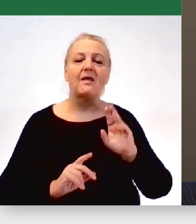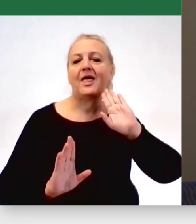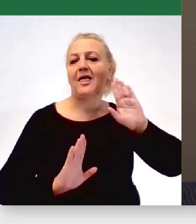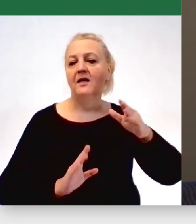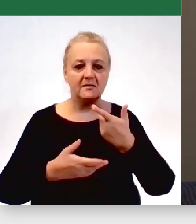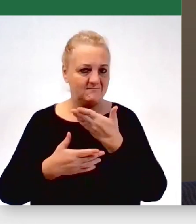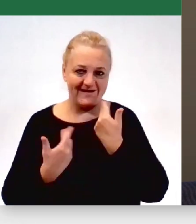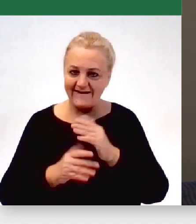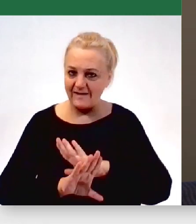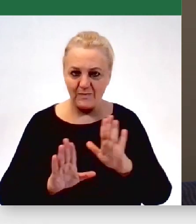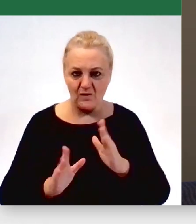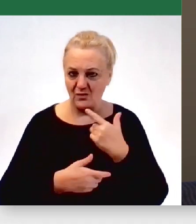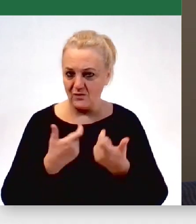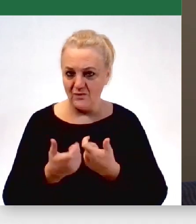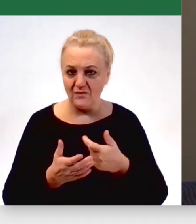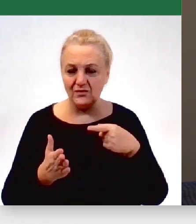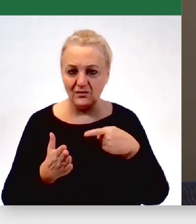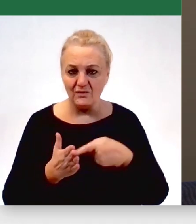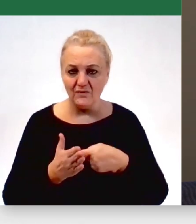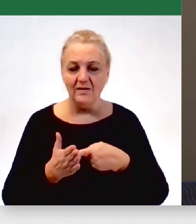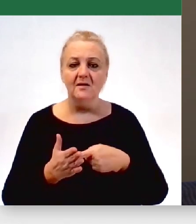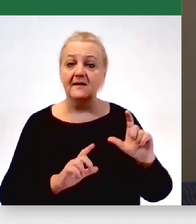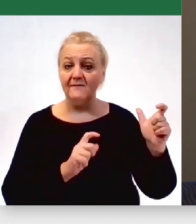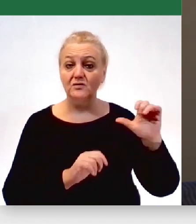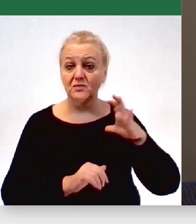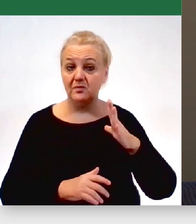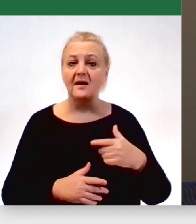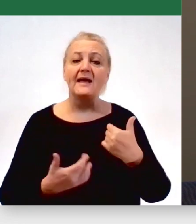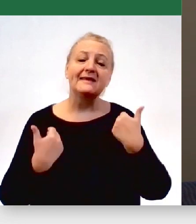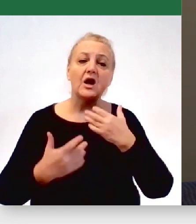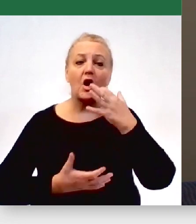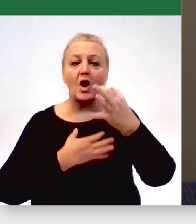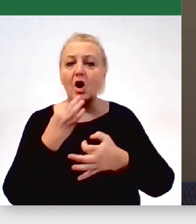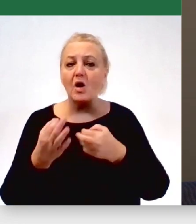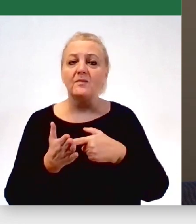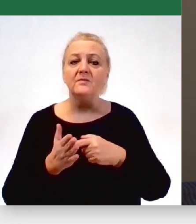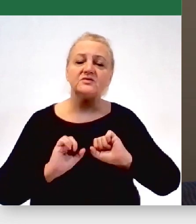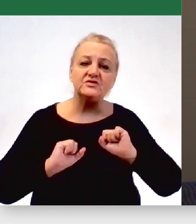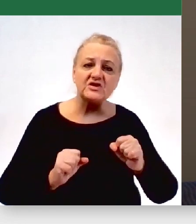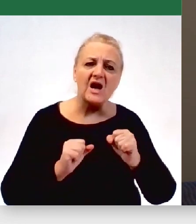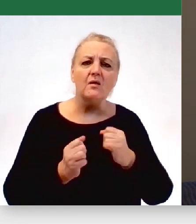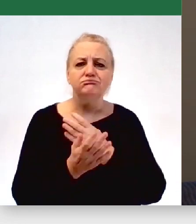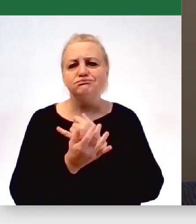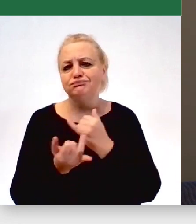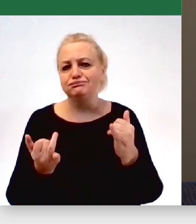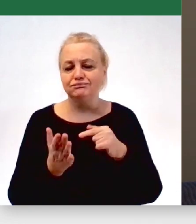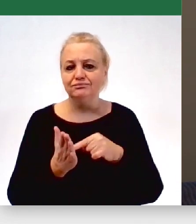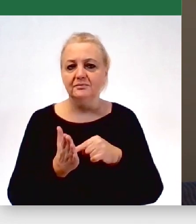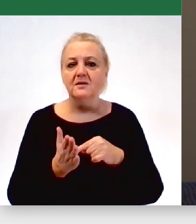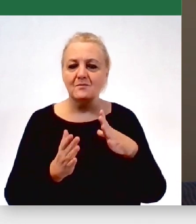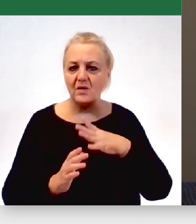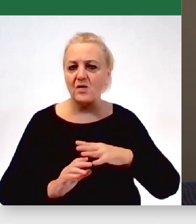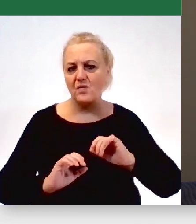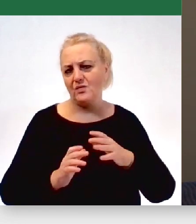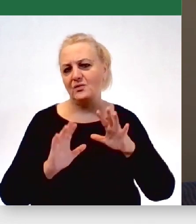do tego, co się wydarzyło. I ja tu nie chcę opowiadać o działaniach, które wdrożyliśmy, bo